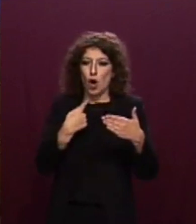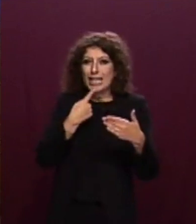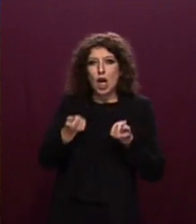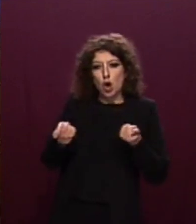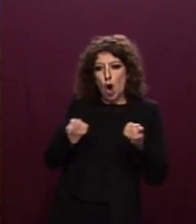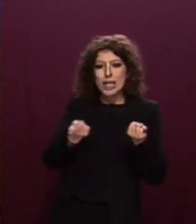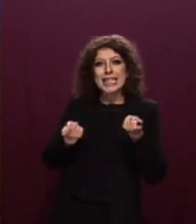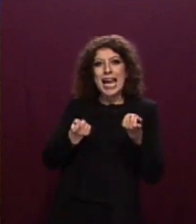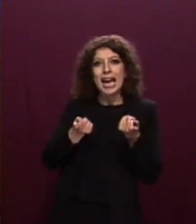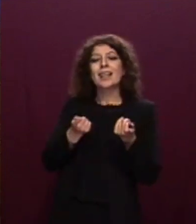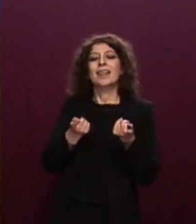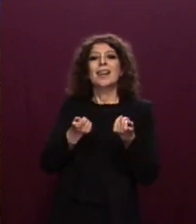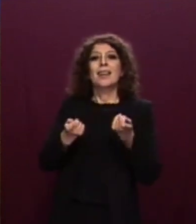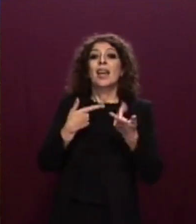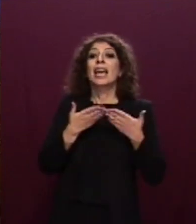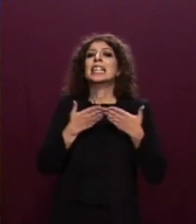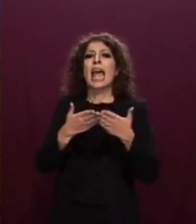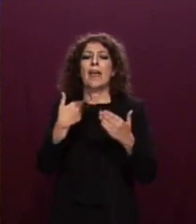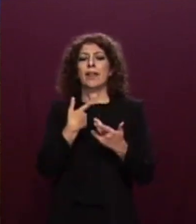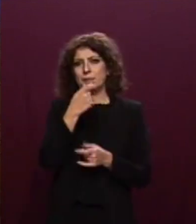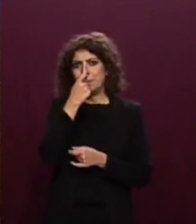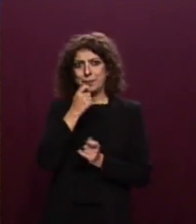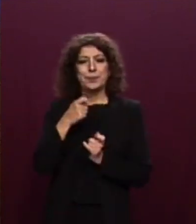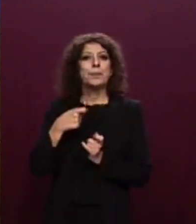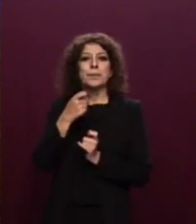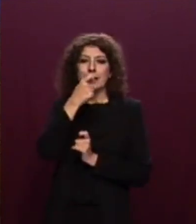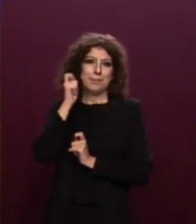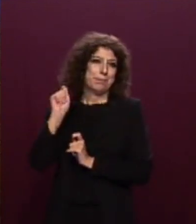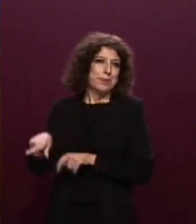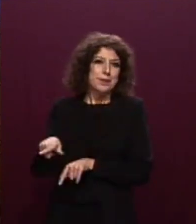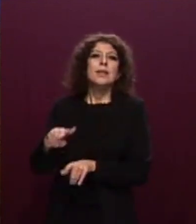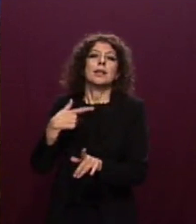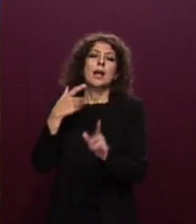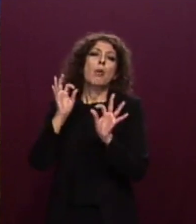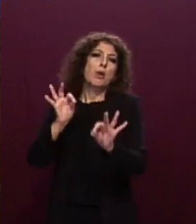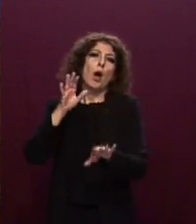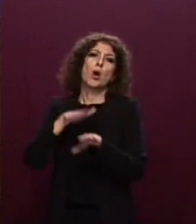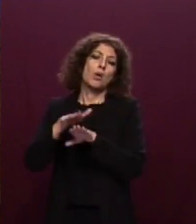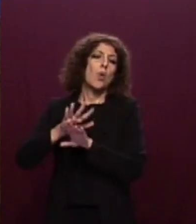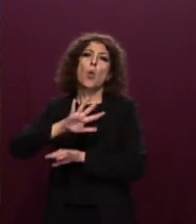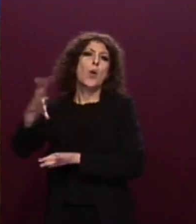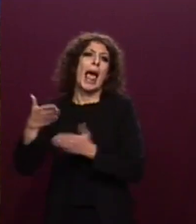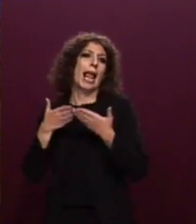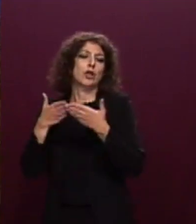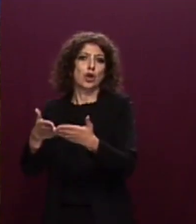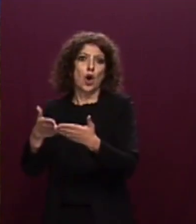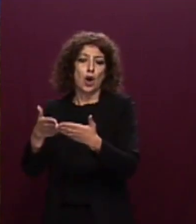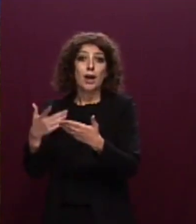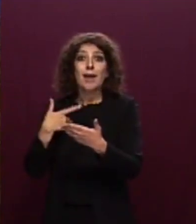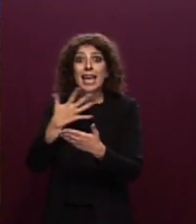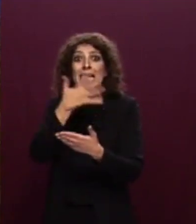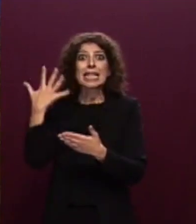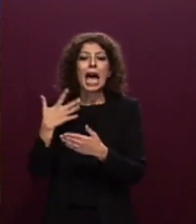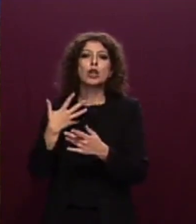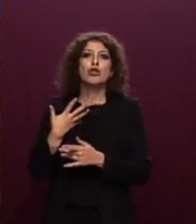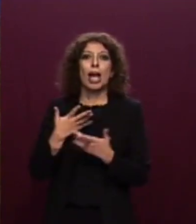osservare le procedure previste ed in violazione delle leggi nazionali dello Stato costiero in materia di immigrazione, è legittimo considerare il